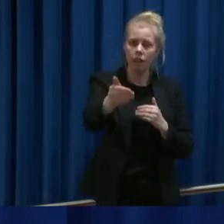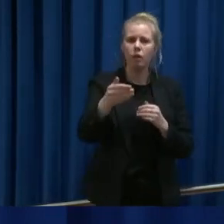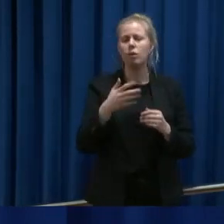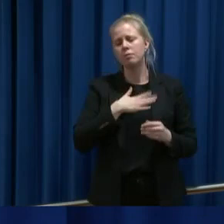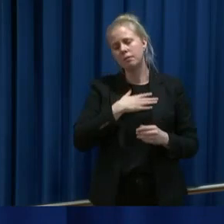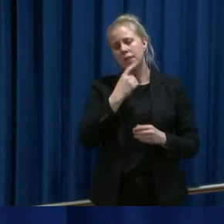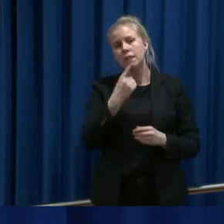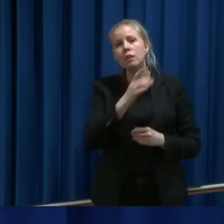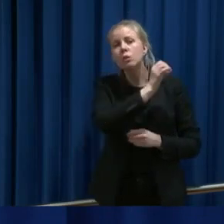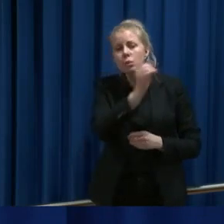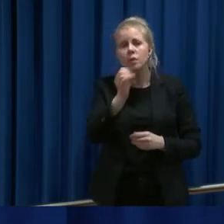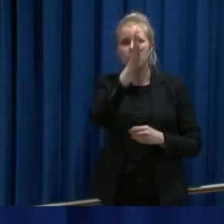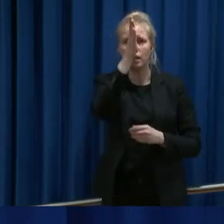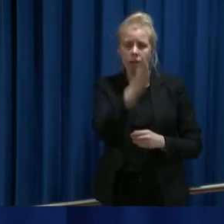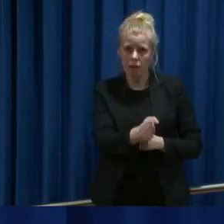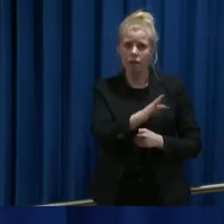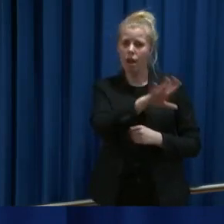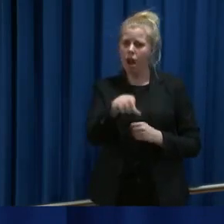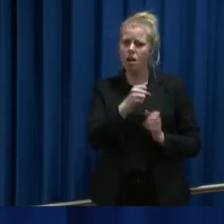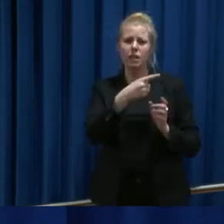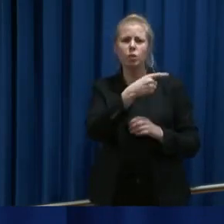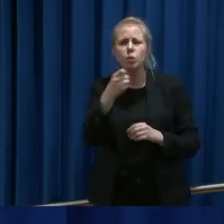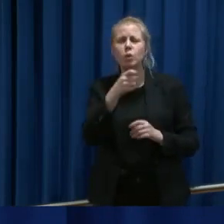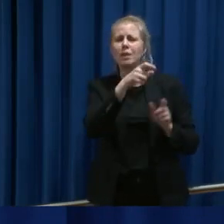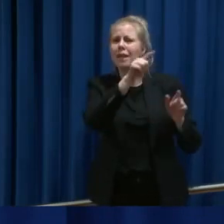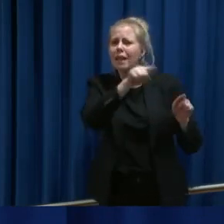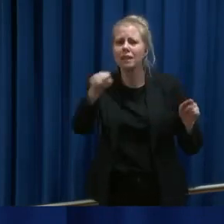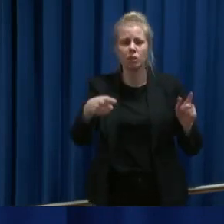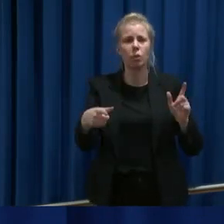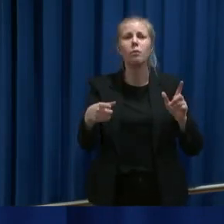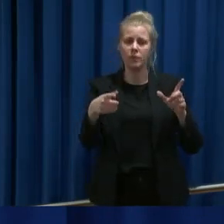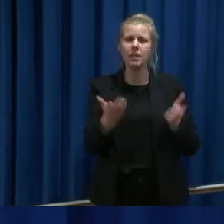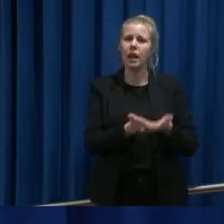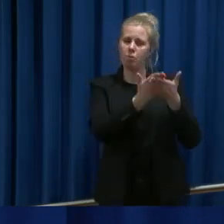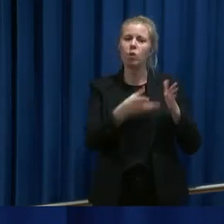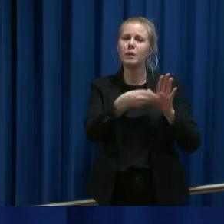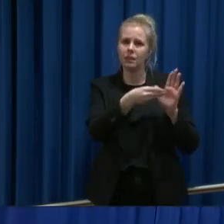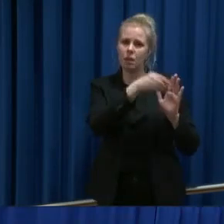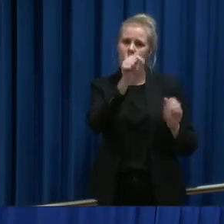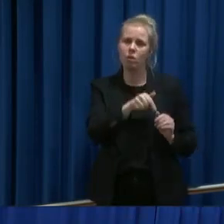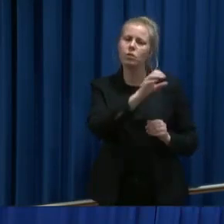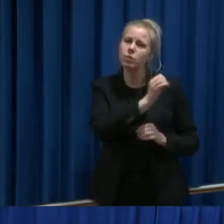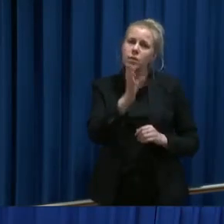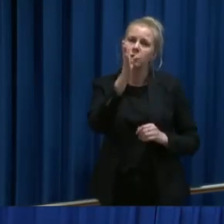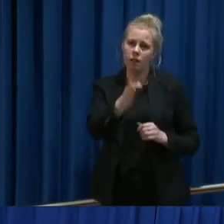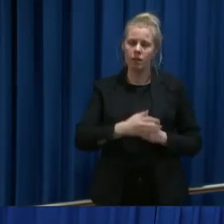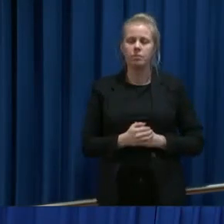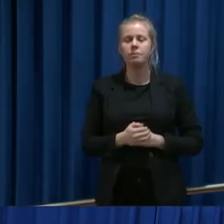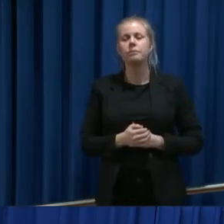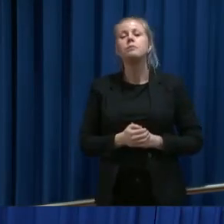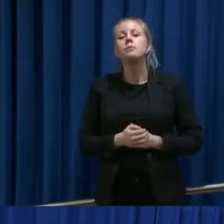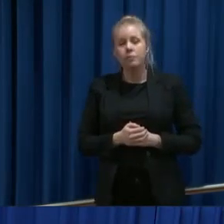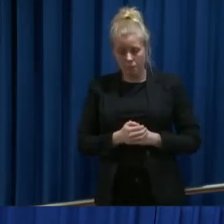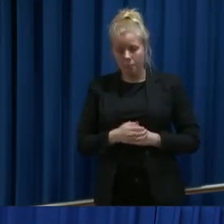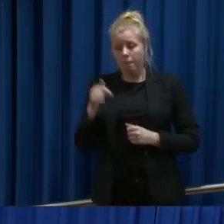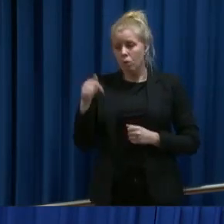si tusen takk for alle de tusener som nå bidrar til det. Tusen takk. Vi skal høre litt tall fra